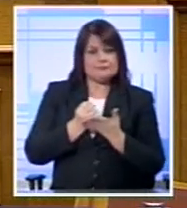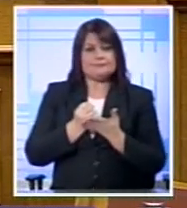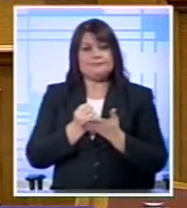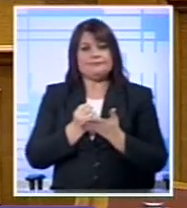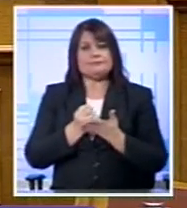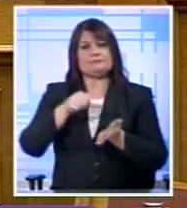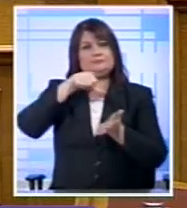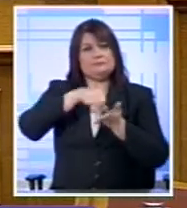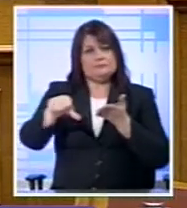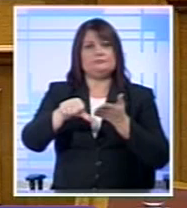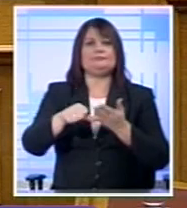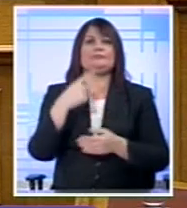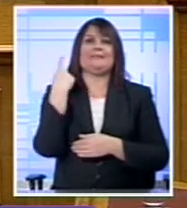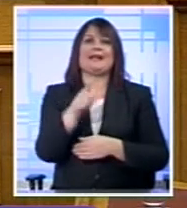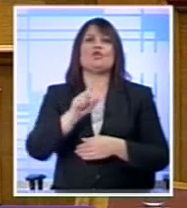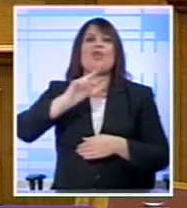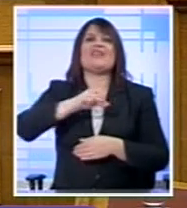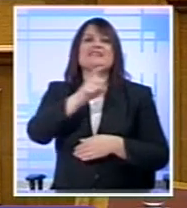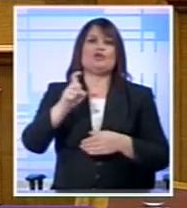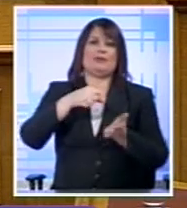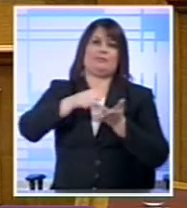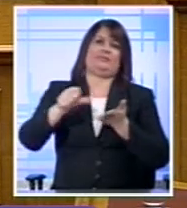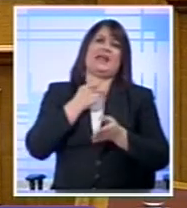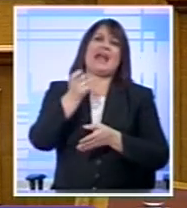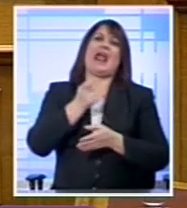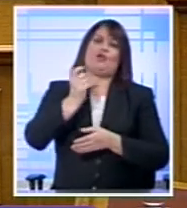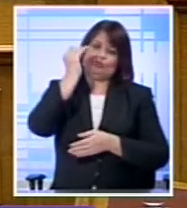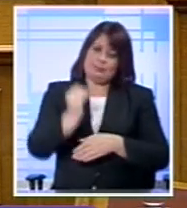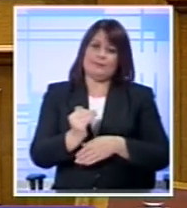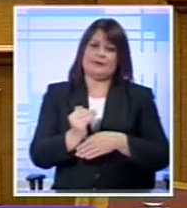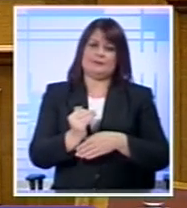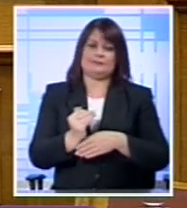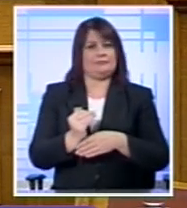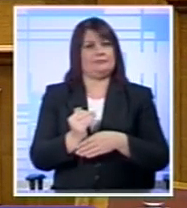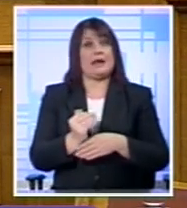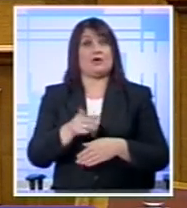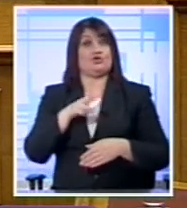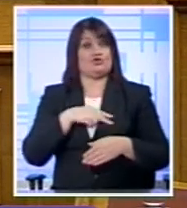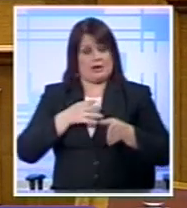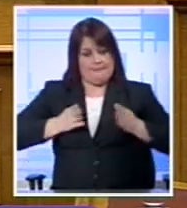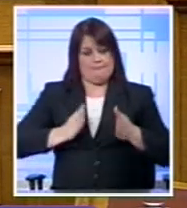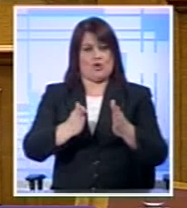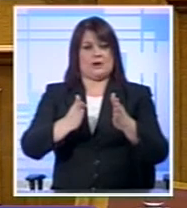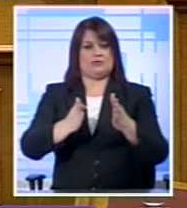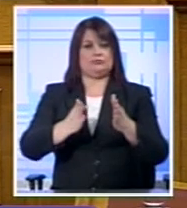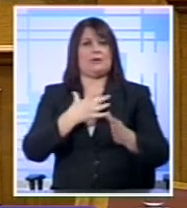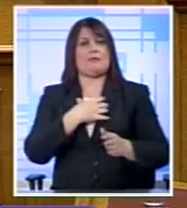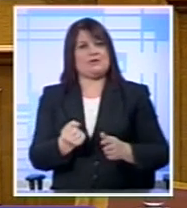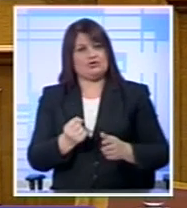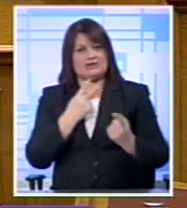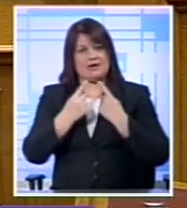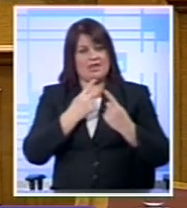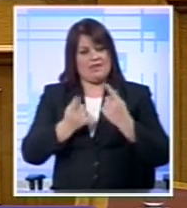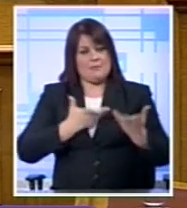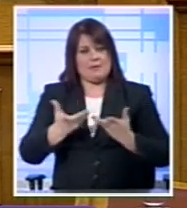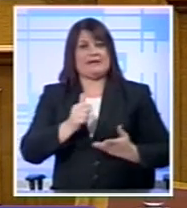διαγραφεί χρέος άλλων 100 δις δυνητικά Εφόσον πάει σωστά, αξιόπιστα Η διαπραγμάτευση με τον